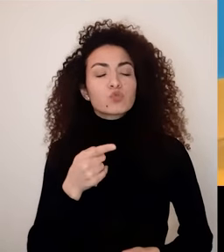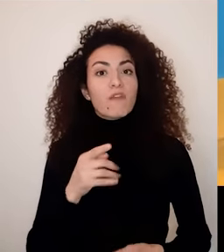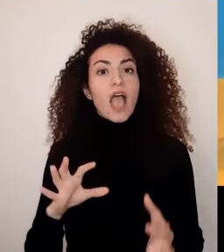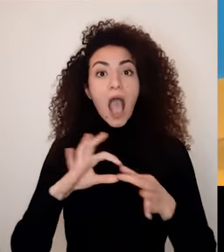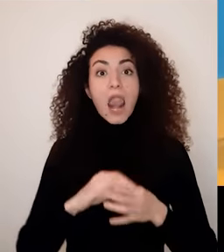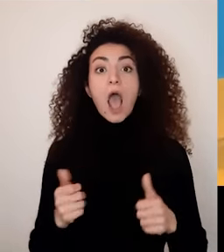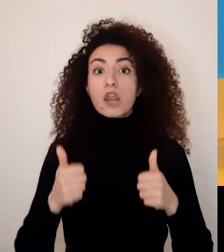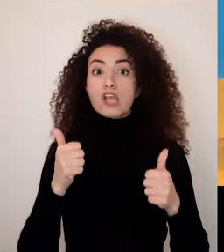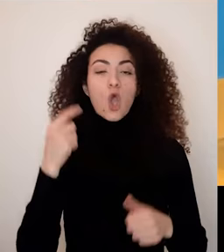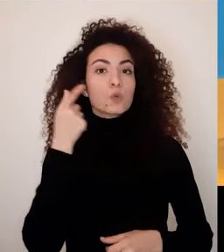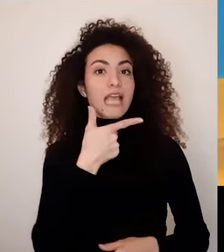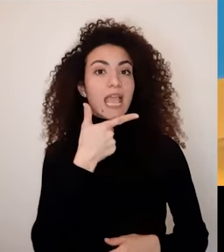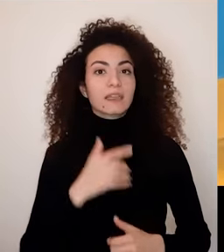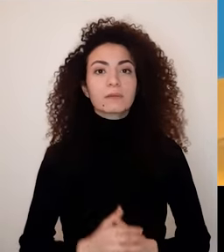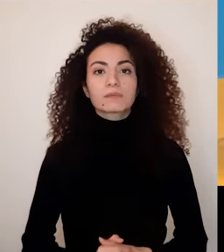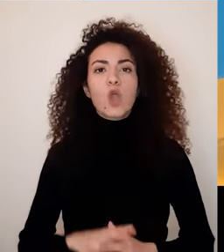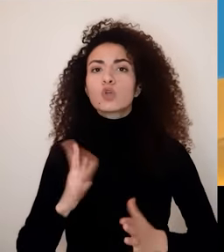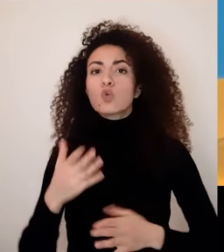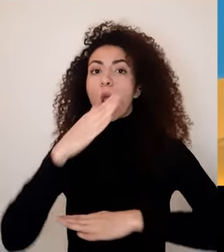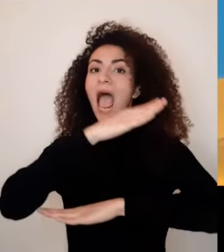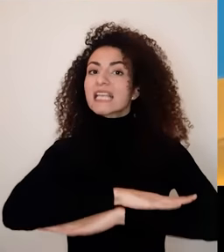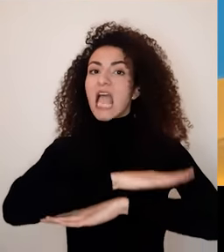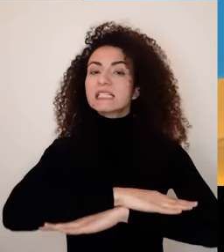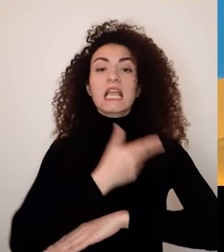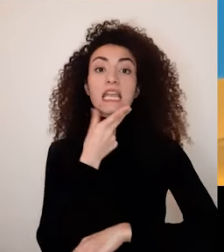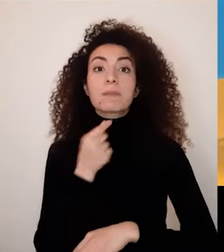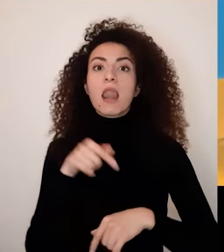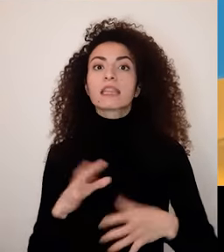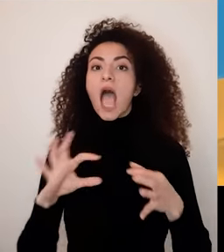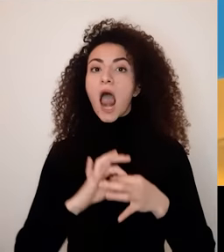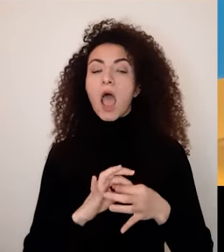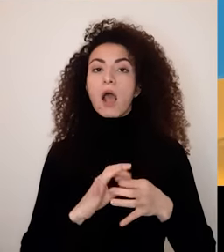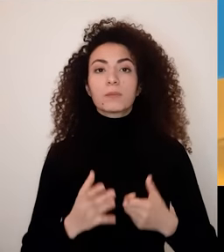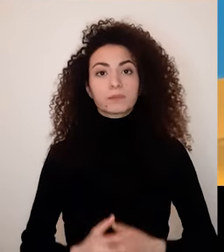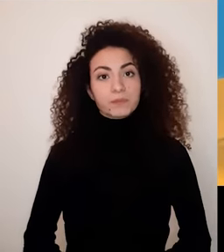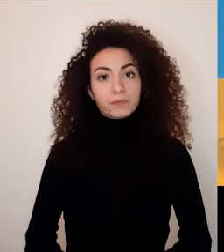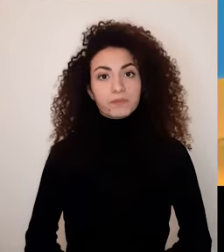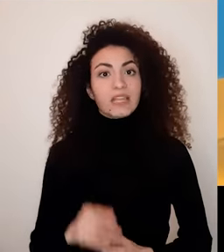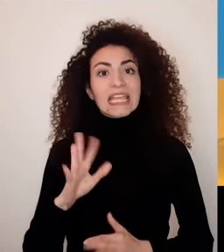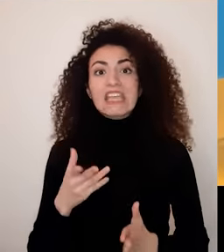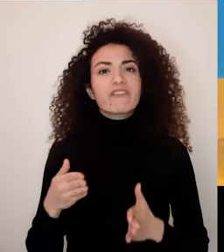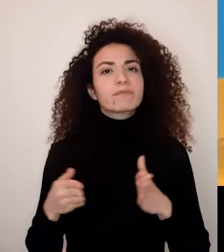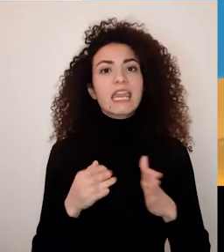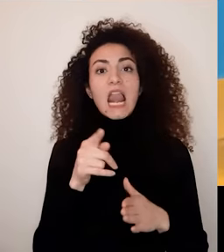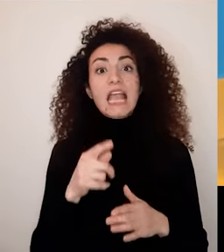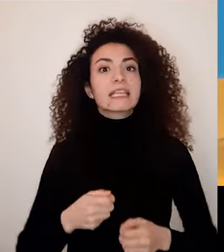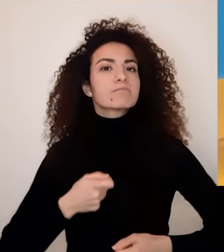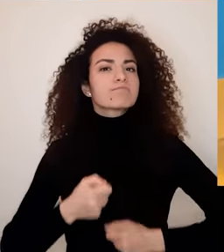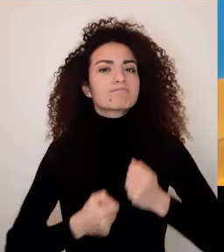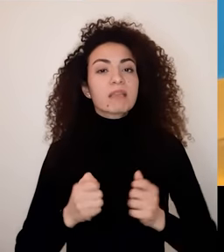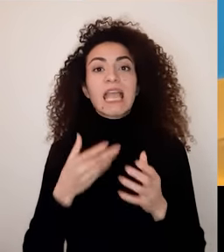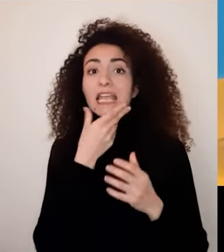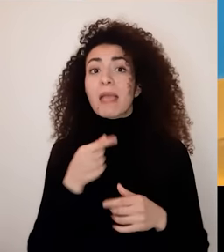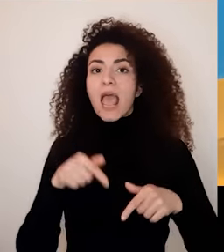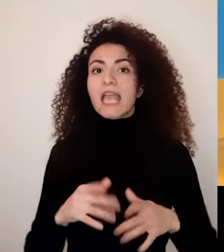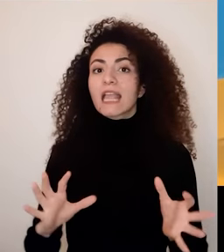ما هو مفهومك الشخصة للعلاقة الناجحة والسعيدة؟ وما هي القصص اللي تبنى عليها هاي العلاقة؟ وكيف يمكن